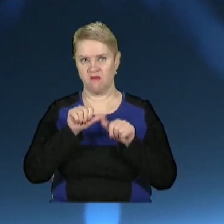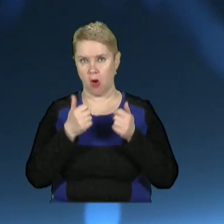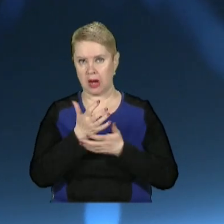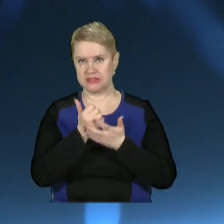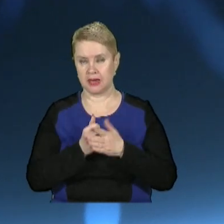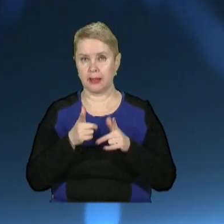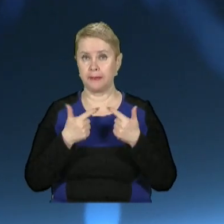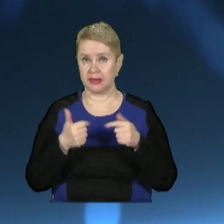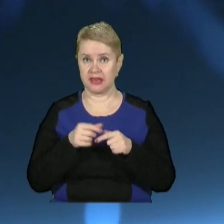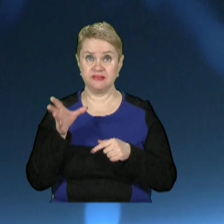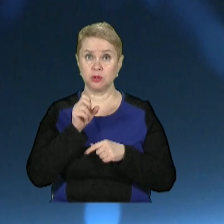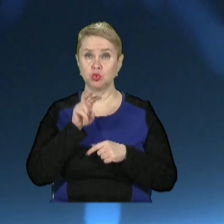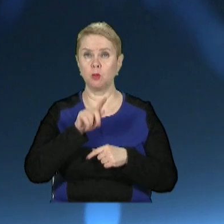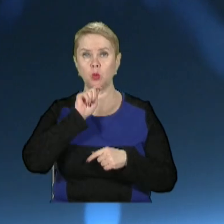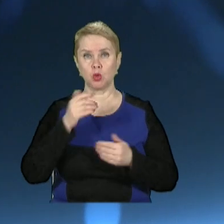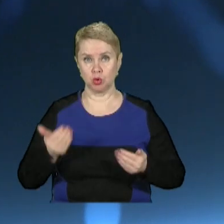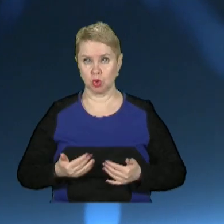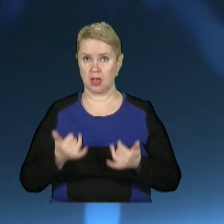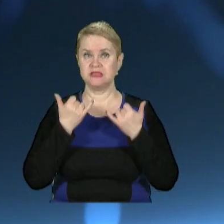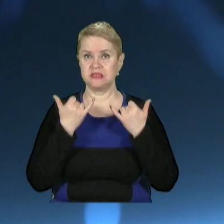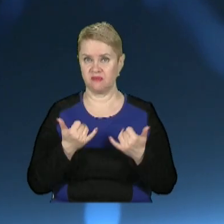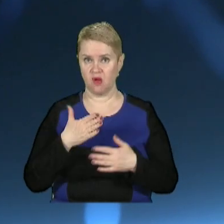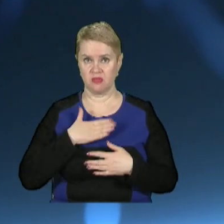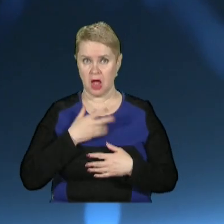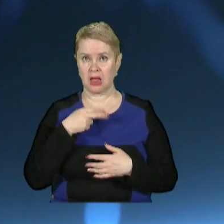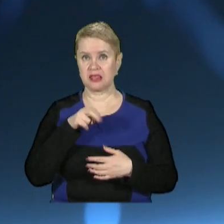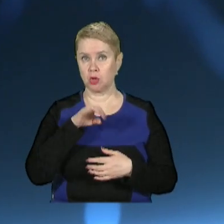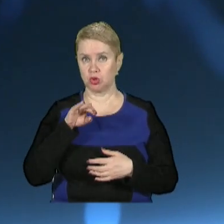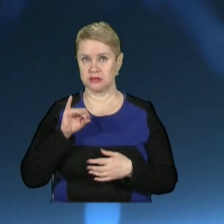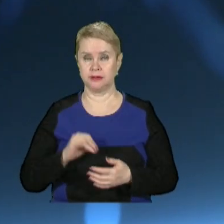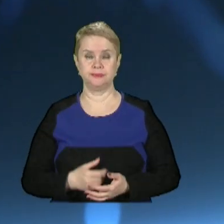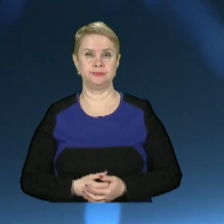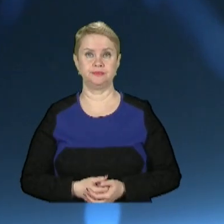резервні підрозділи. Все, чим Україна жила сьогодні у нашому дайджесті.